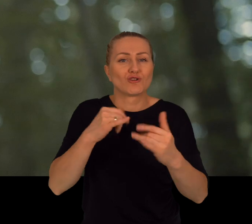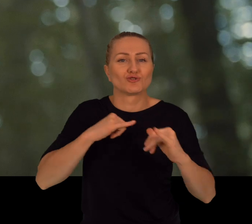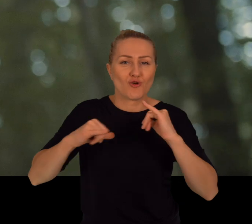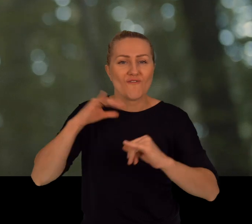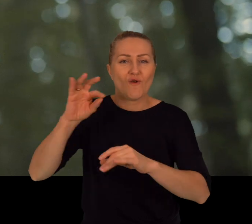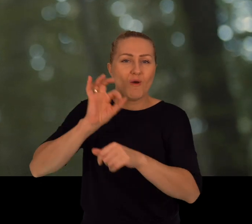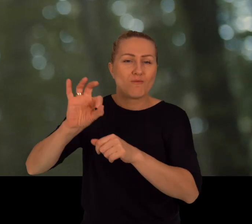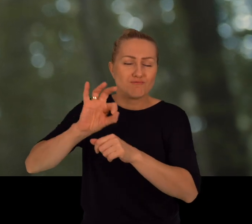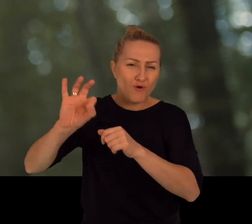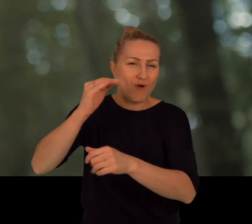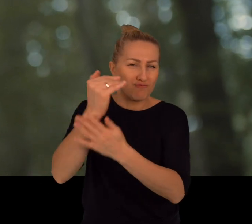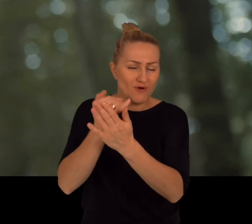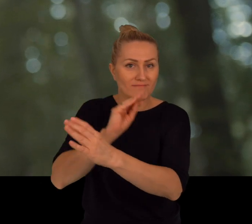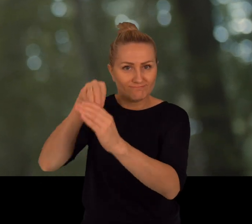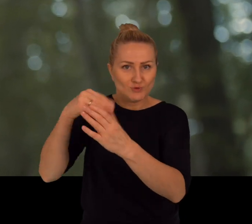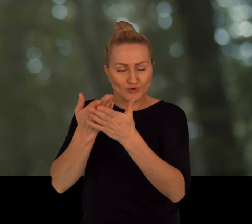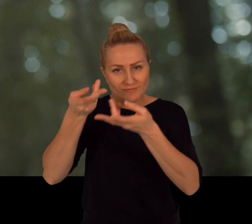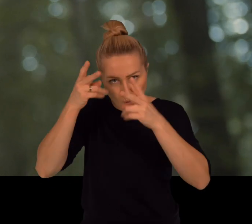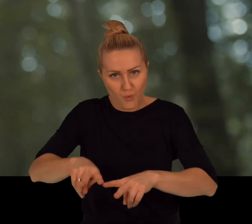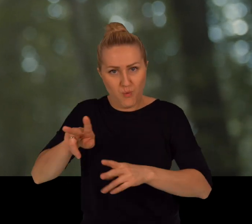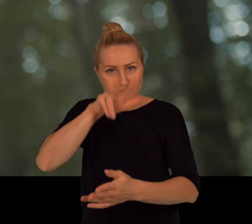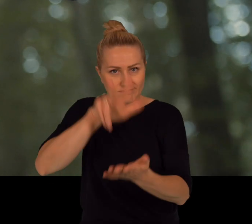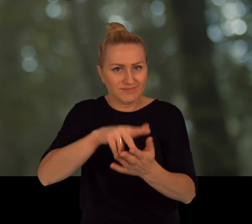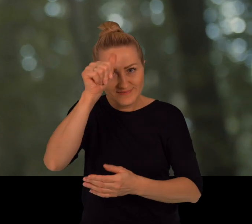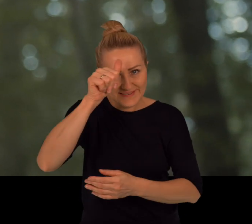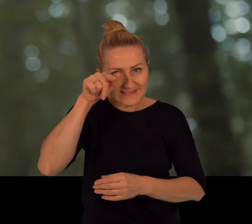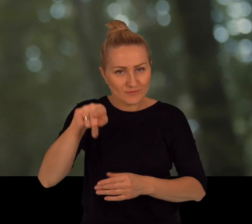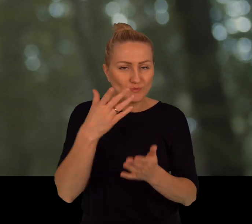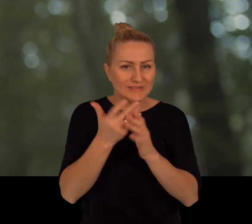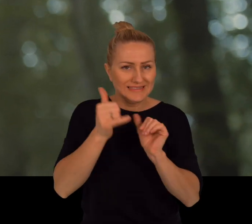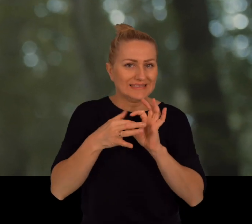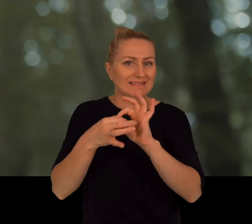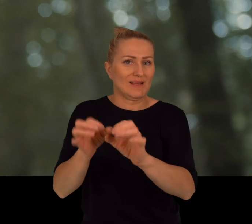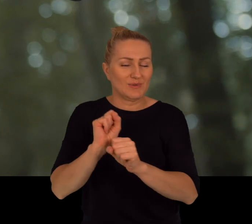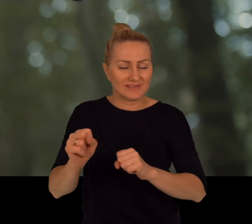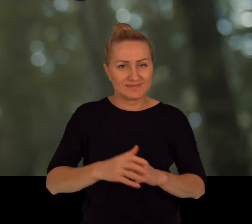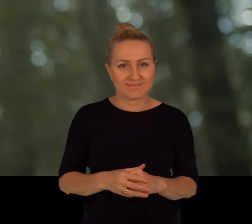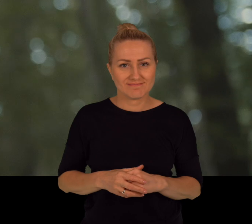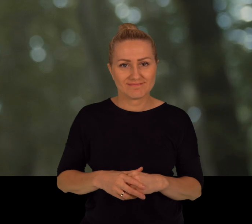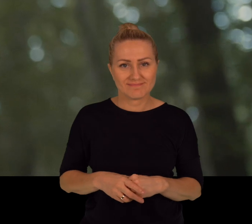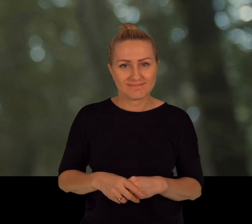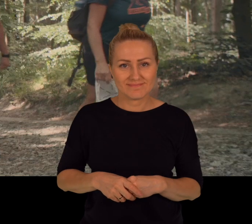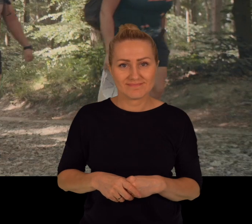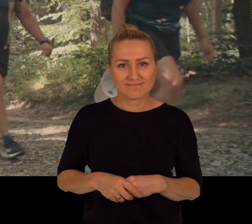obowiązujący w rządowych programach i wszedł już do takiego stałego kanonu.